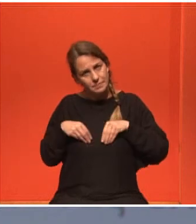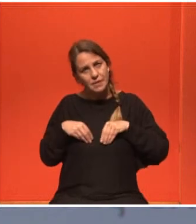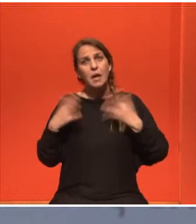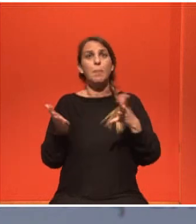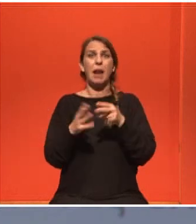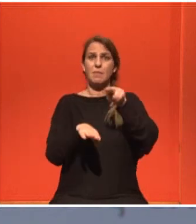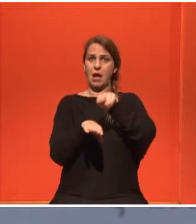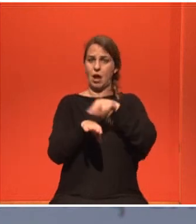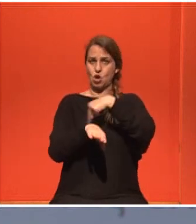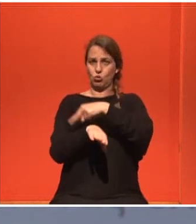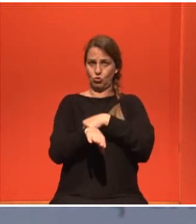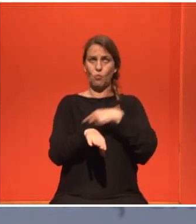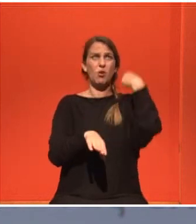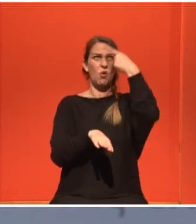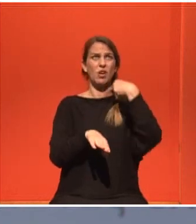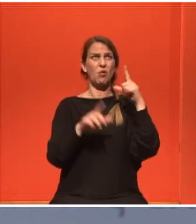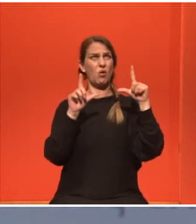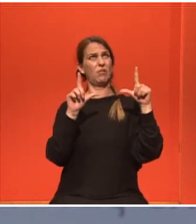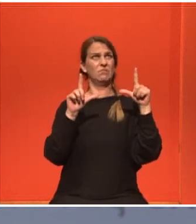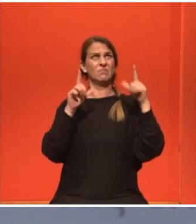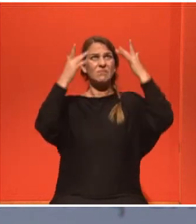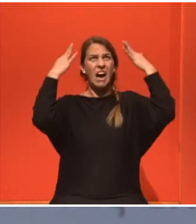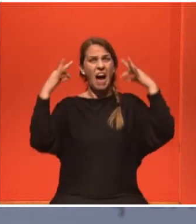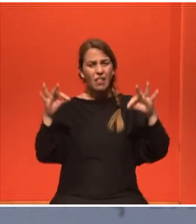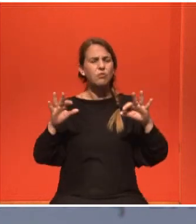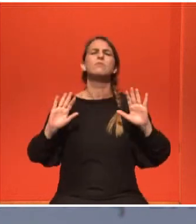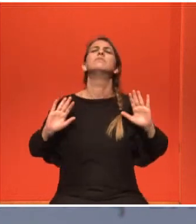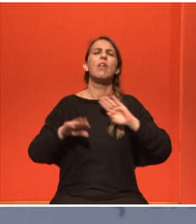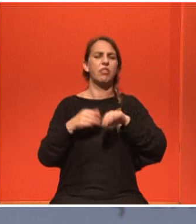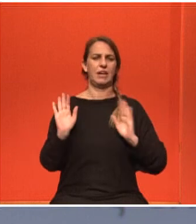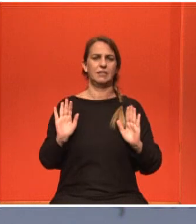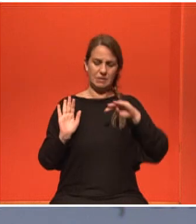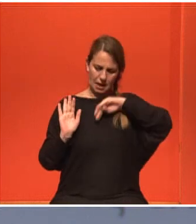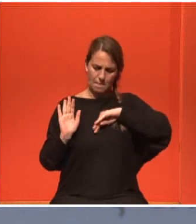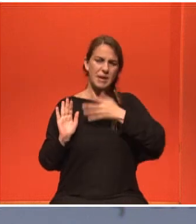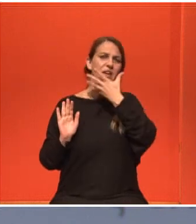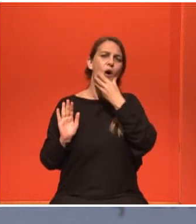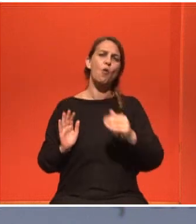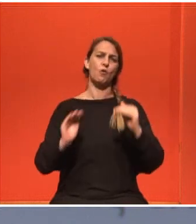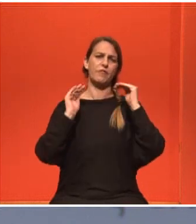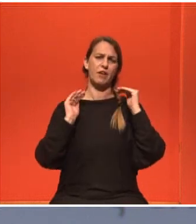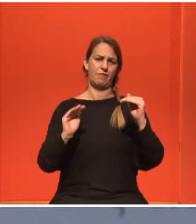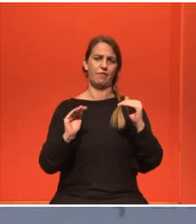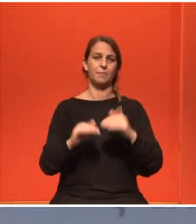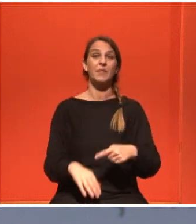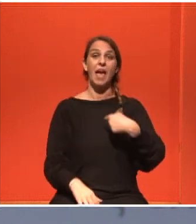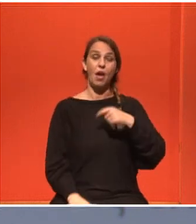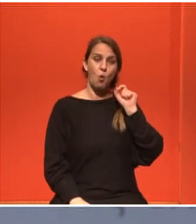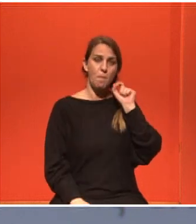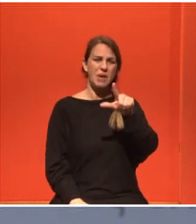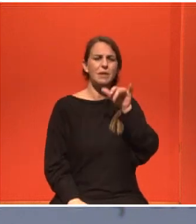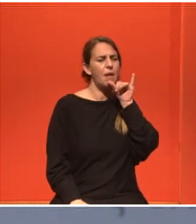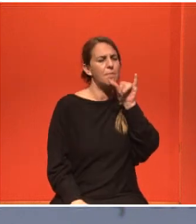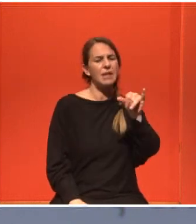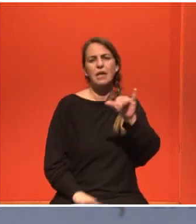νοσοκομείο. Είστε πανέμορφες, γιατί είστε μέσα σας όμορφες. Το δικό μου μήνυμα ήταν, είναι και θα είναι από